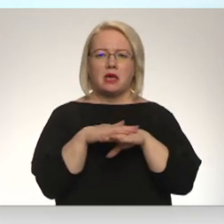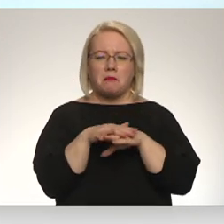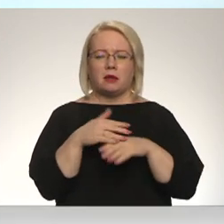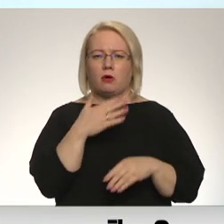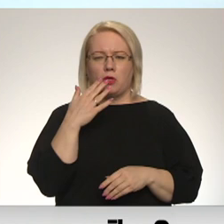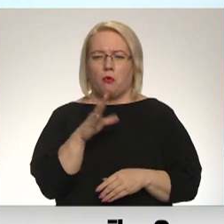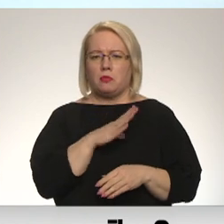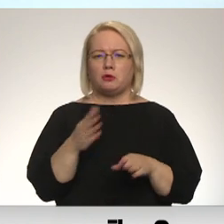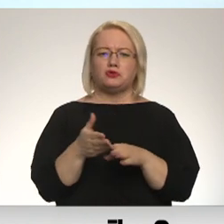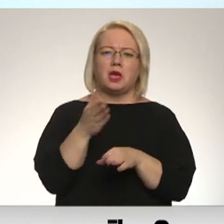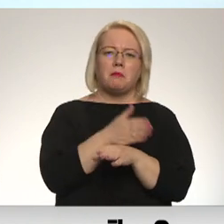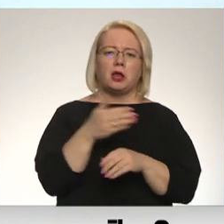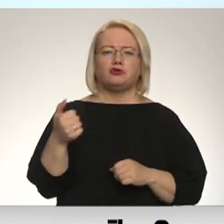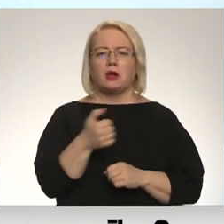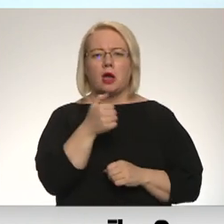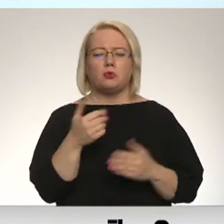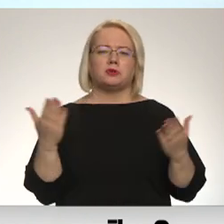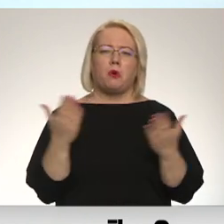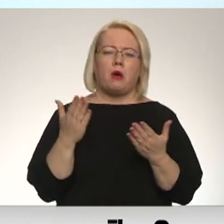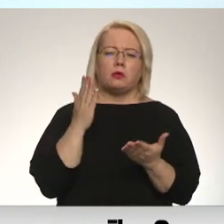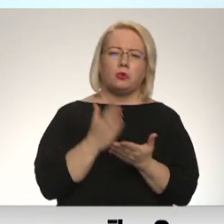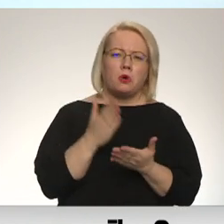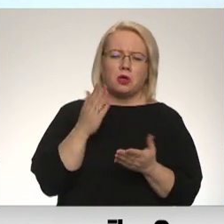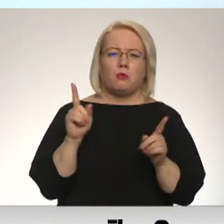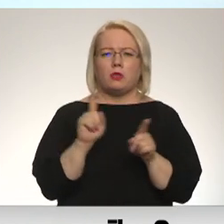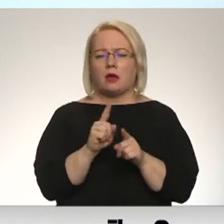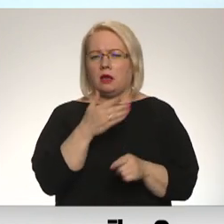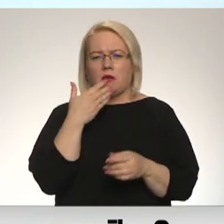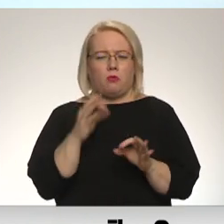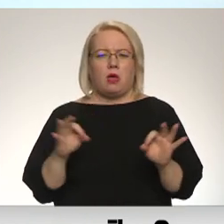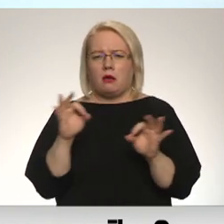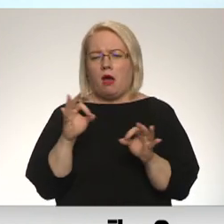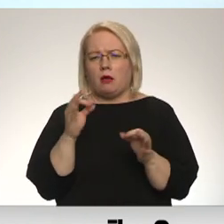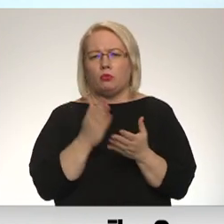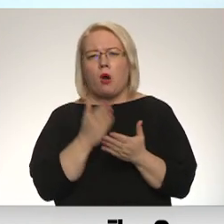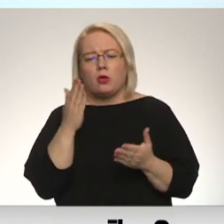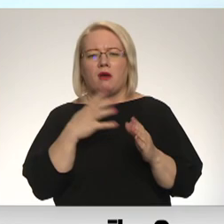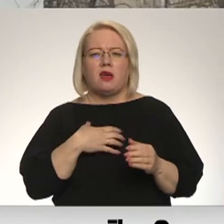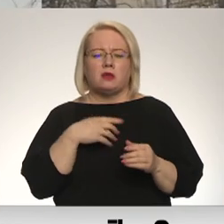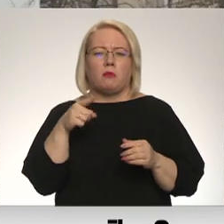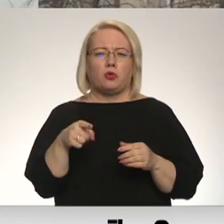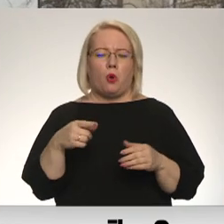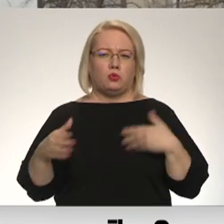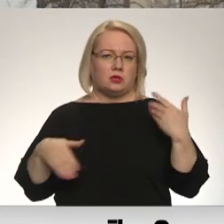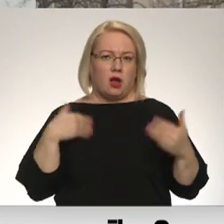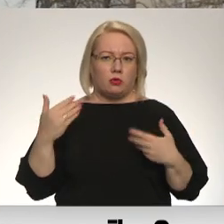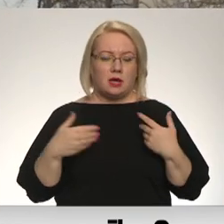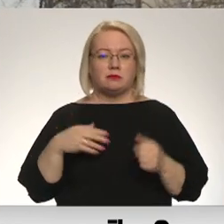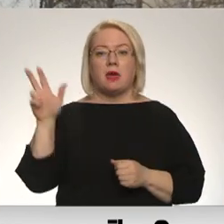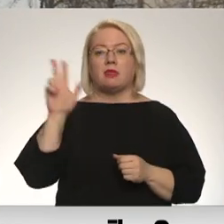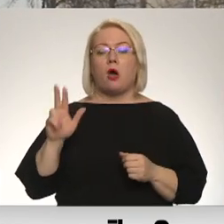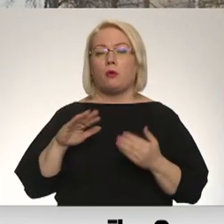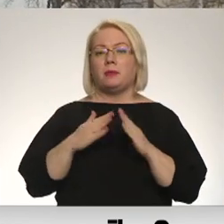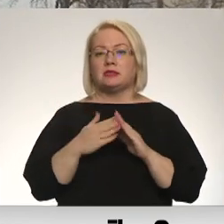bijušas iepriekšējos gados kādas indikācijas un arī šobrīd nav indikācijas, ka vajadzētu par to uztraukties. Savukārt Daugavpils